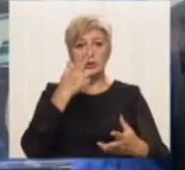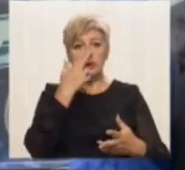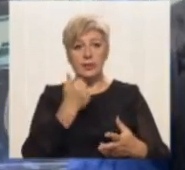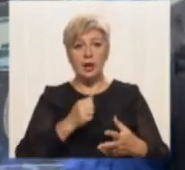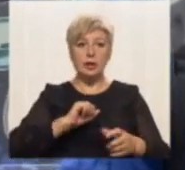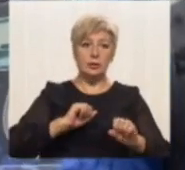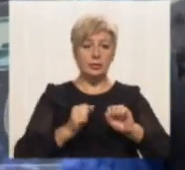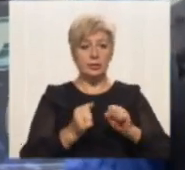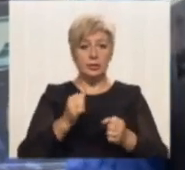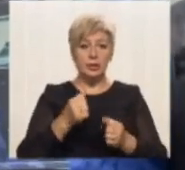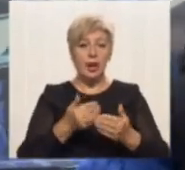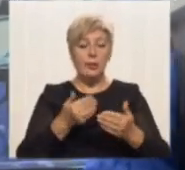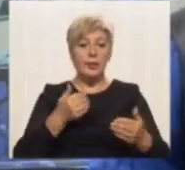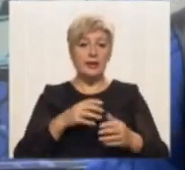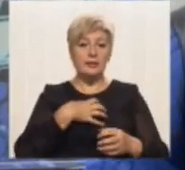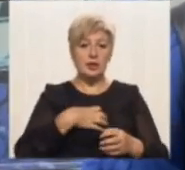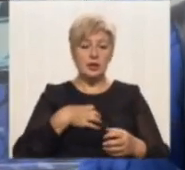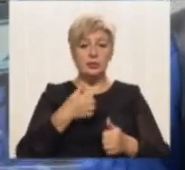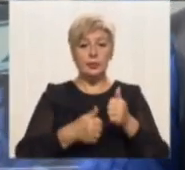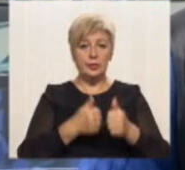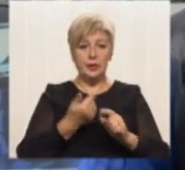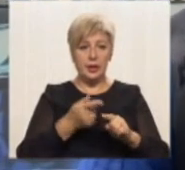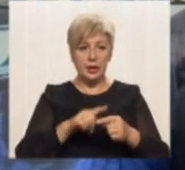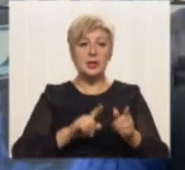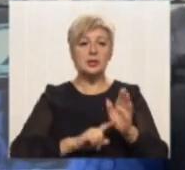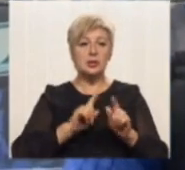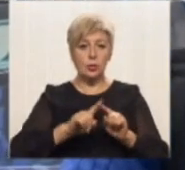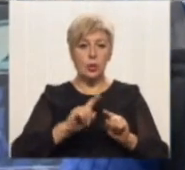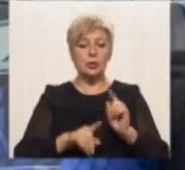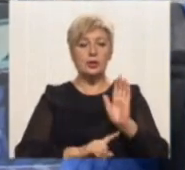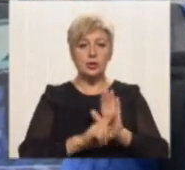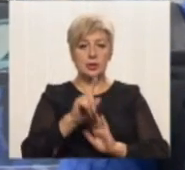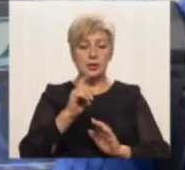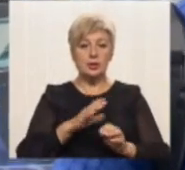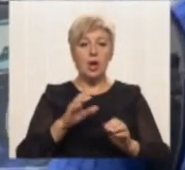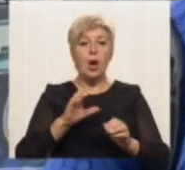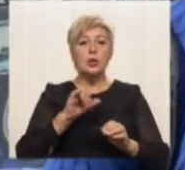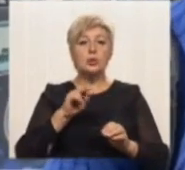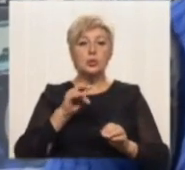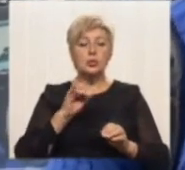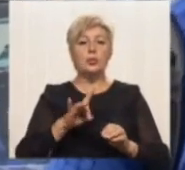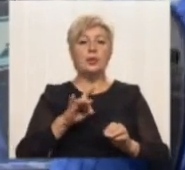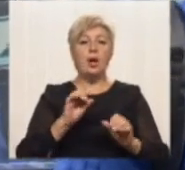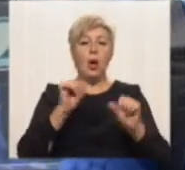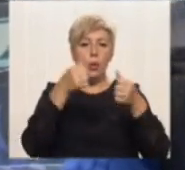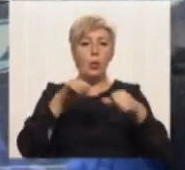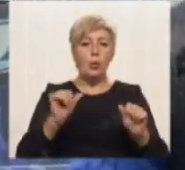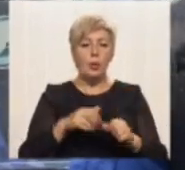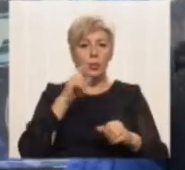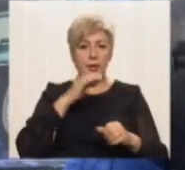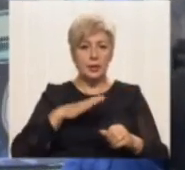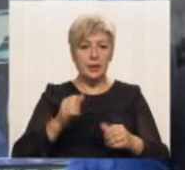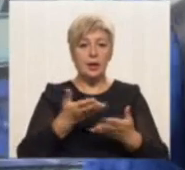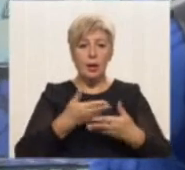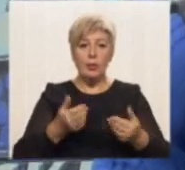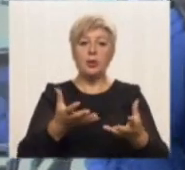важливими поєдинками, які вже скоро стартують. Кваліфікація на Кубок Європи, а також Суперкубок України. Ми отримали цінний досвід під час